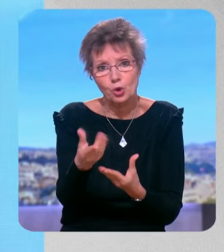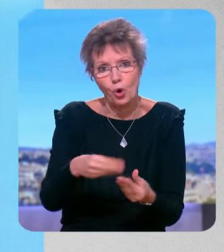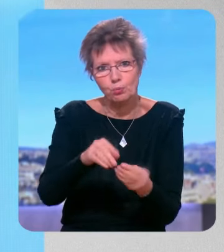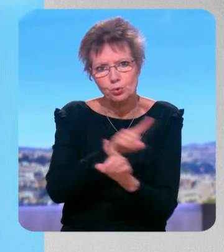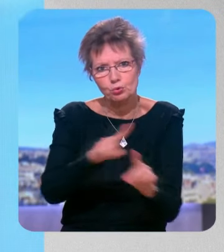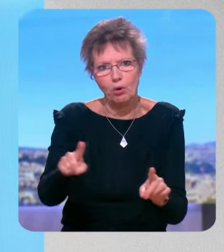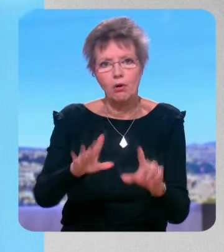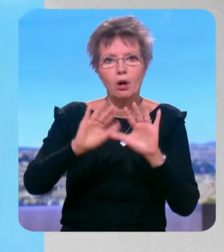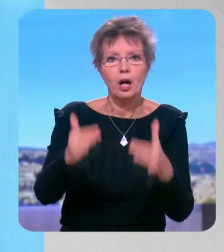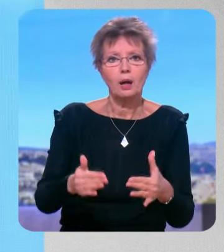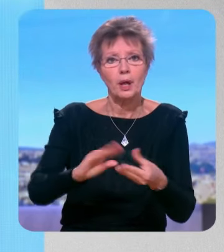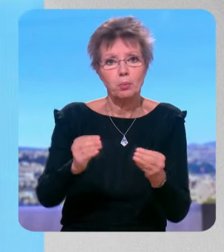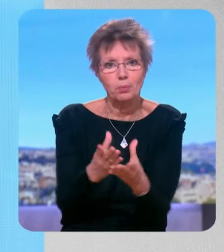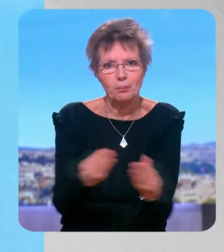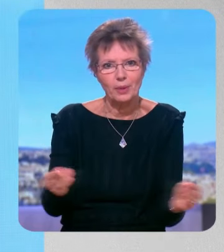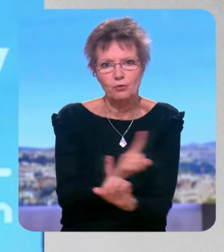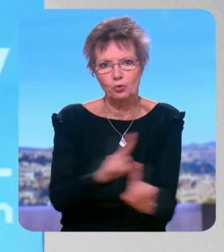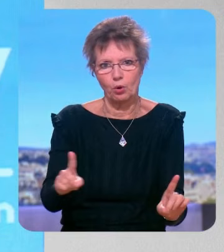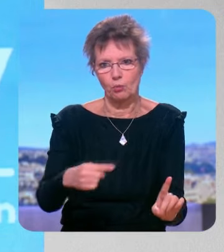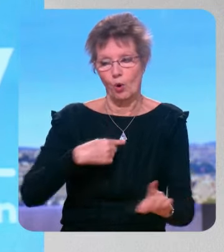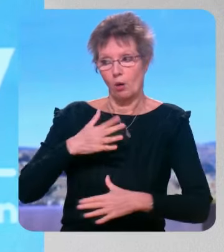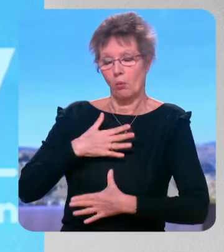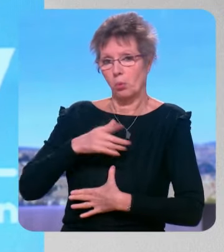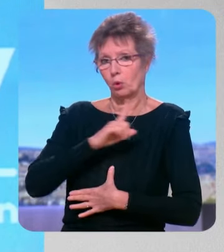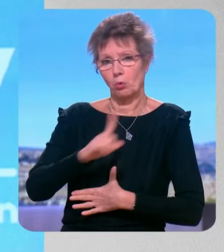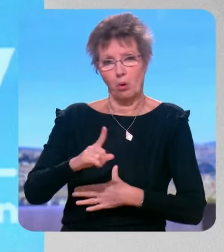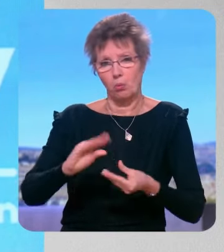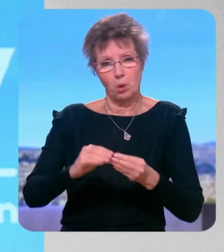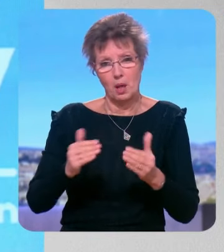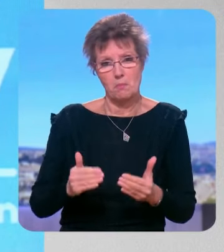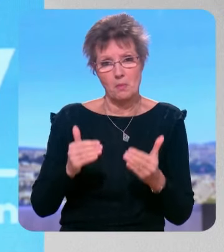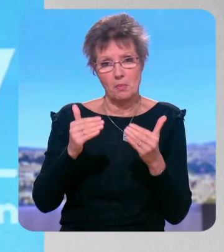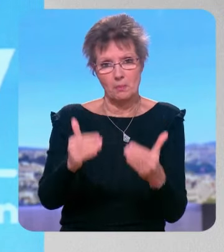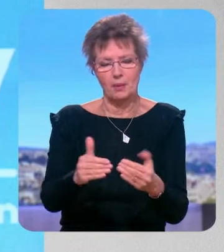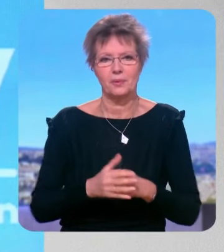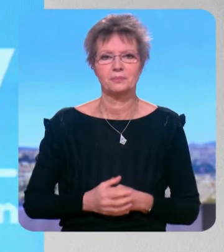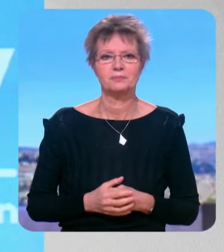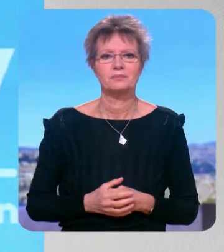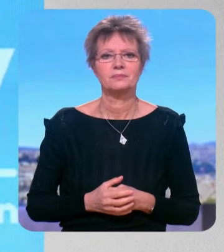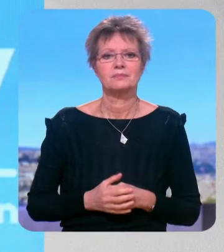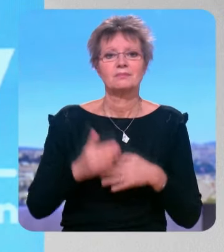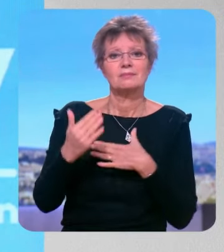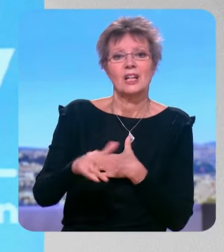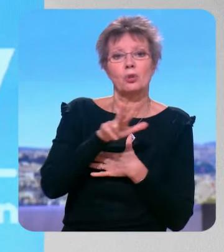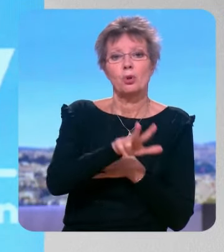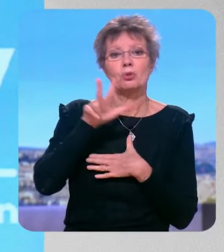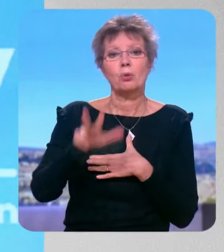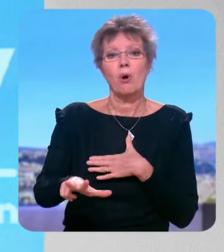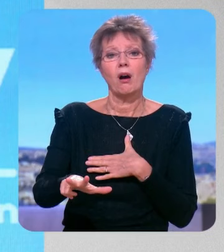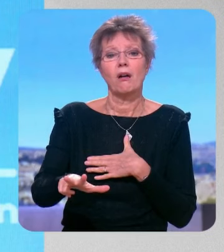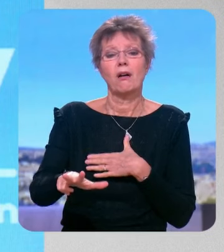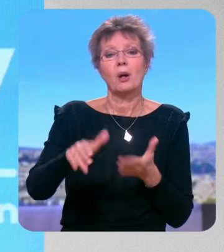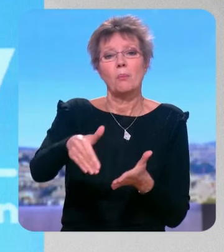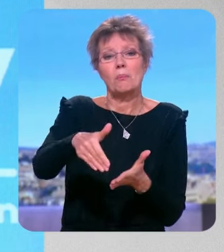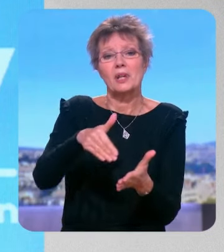pas la vie à l'hôpital ça ne réglera pas les problèmes je crains que non et même si on veut rentrer dans le détail déjà avec les 33 milliards de plus